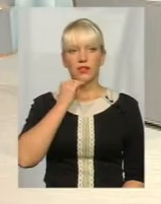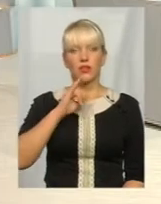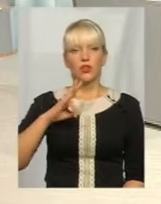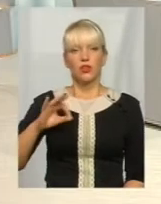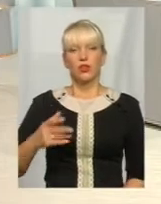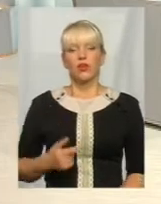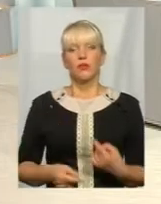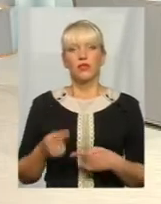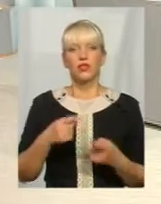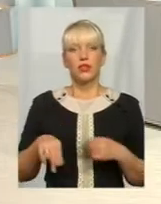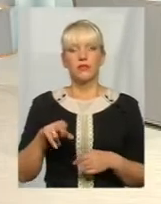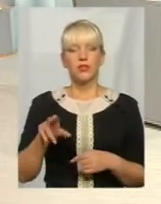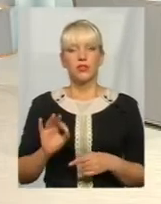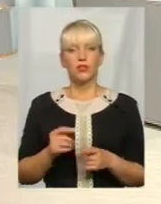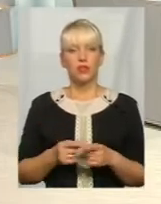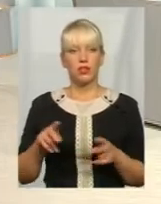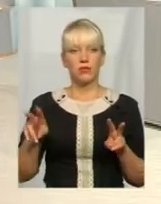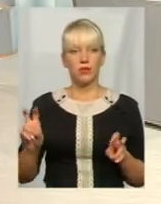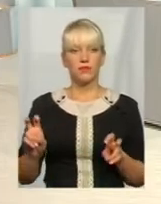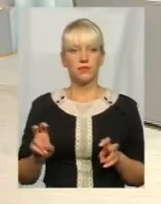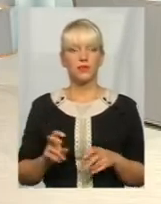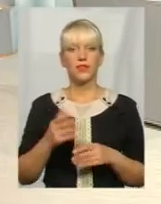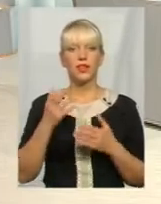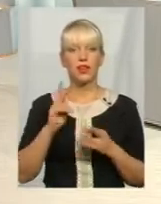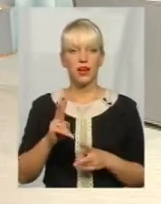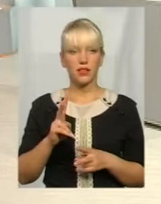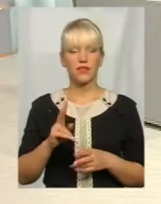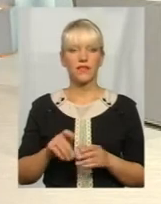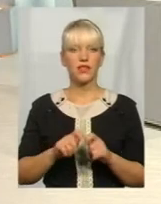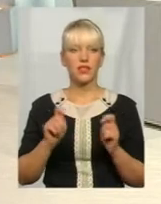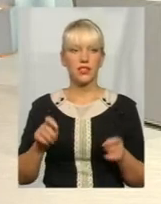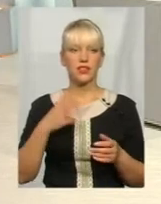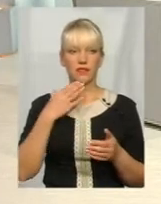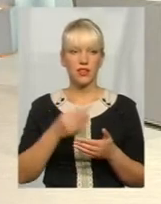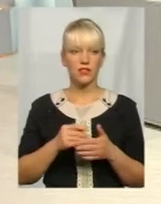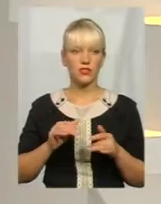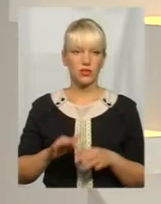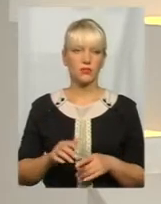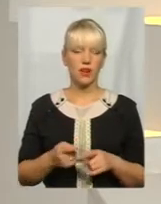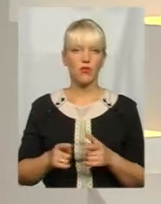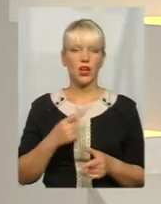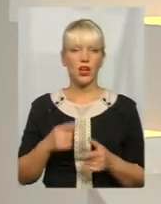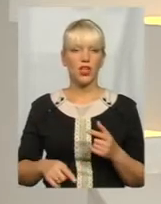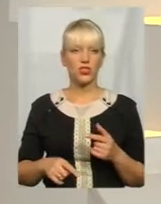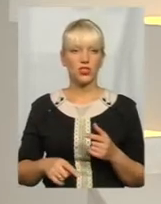повертаємося ще плотніше все ж таки до теми, як відкрити власну справу. Скажіть, а чи